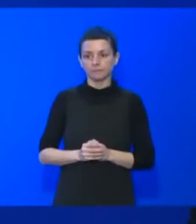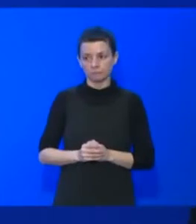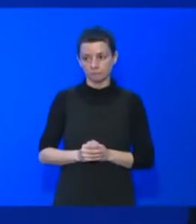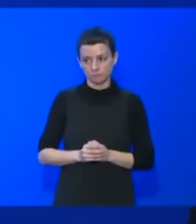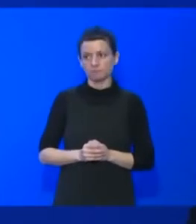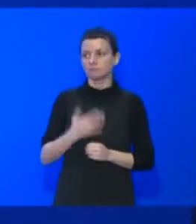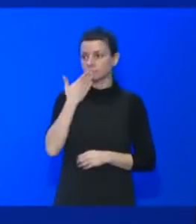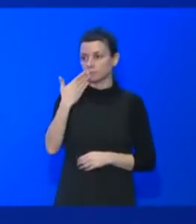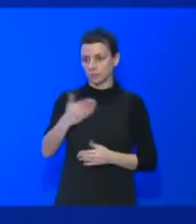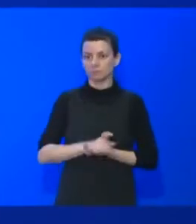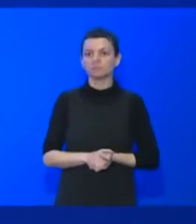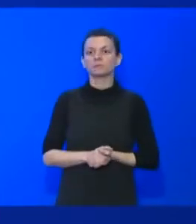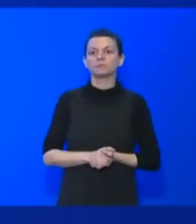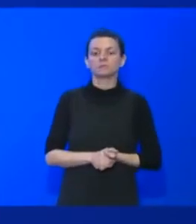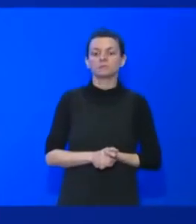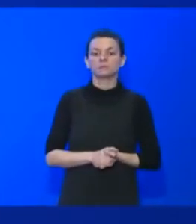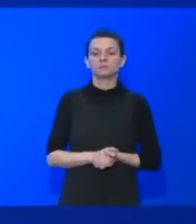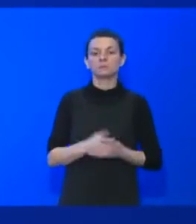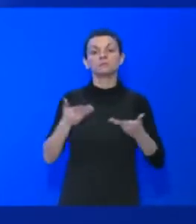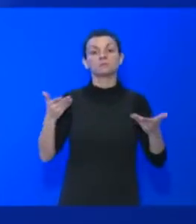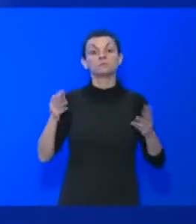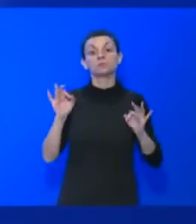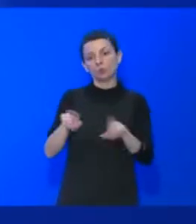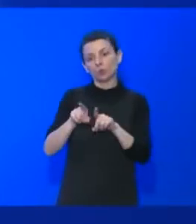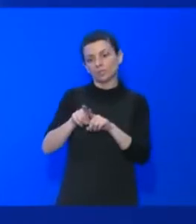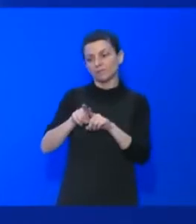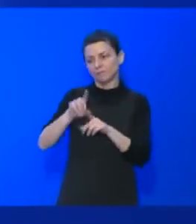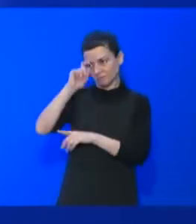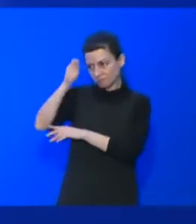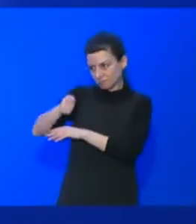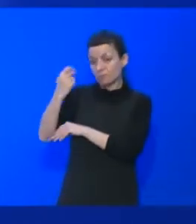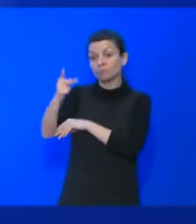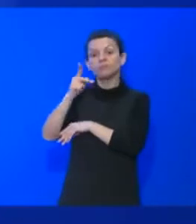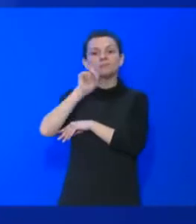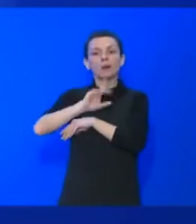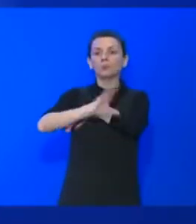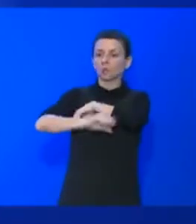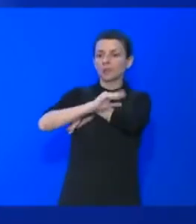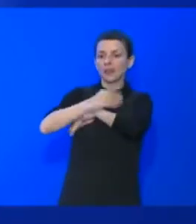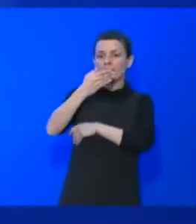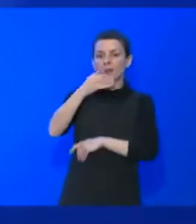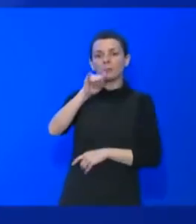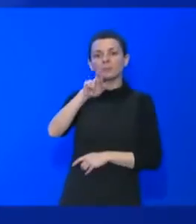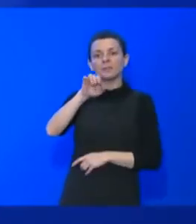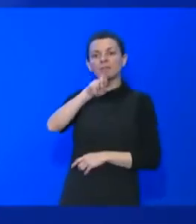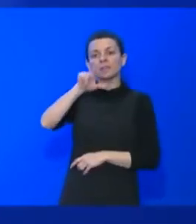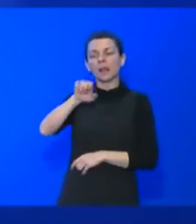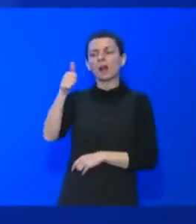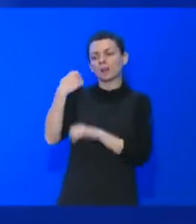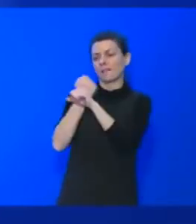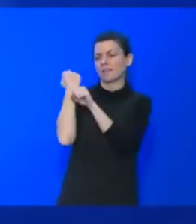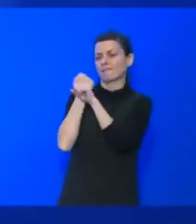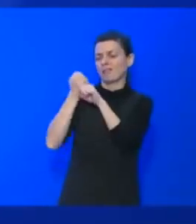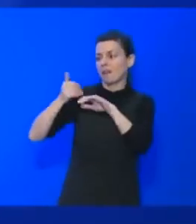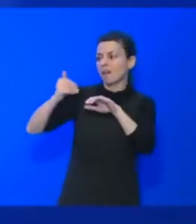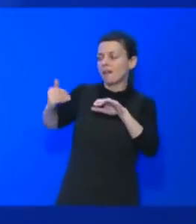Merci Olivier. Et donc, je salue au passage sa secrétaire Mireille qui fait un gros travail de fond pour valoriser justement